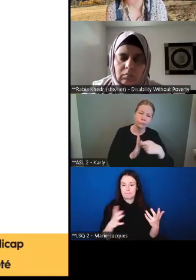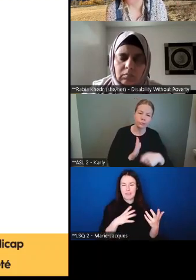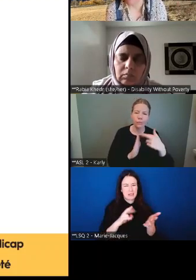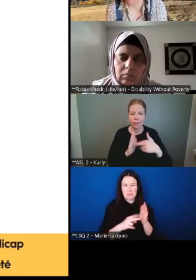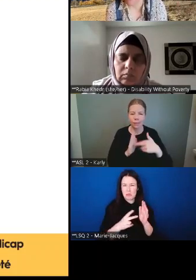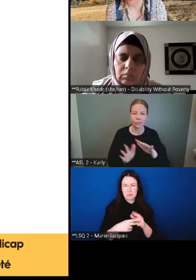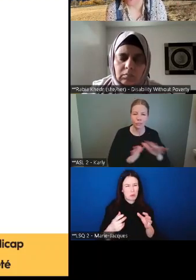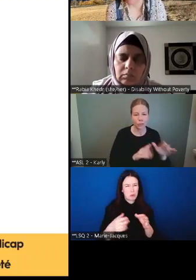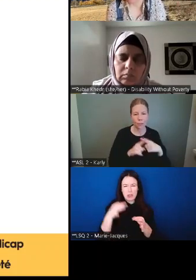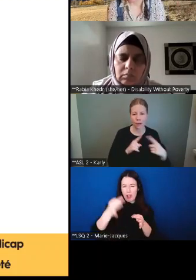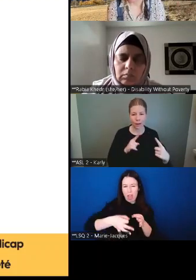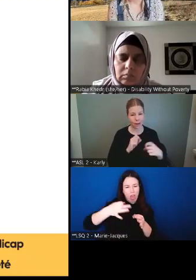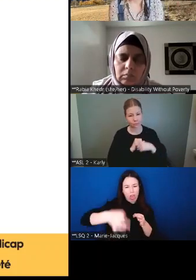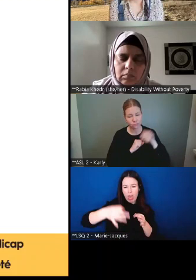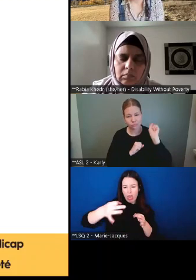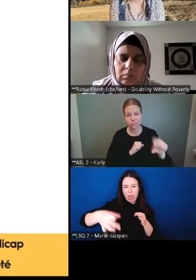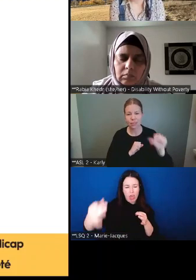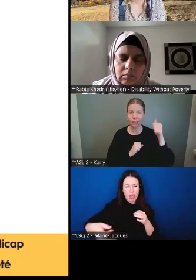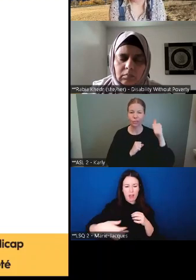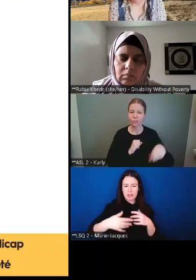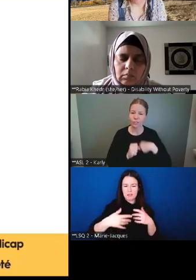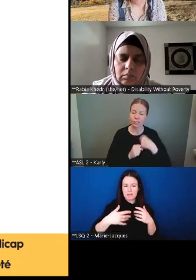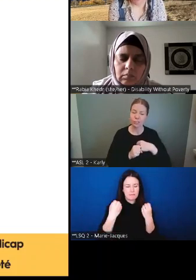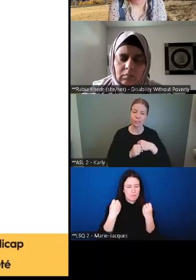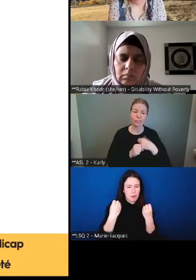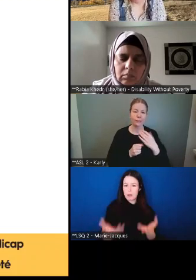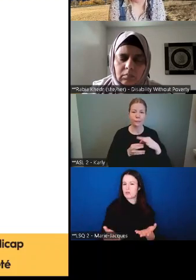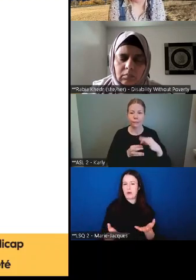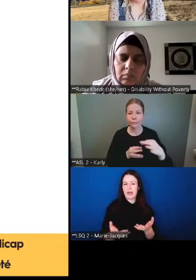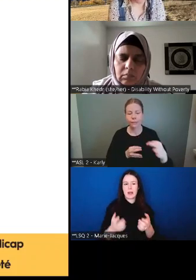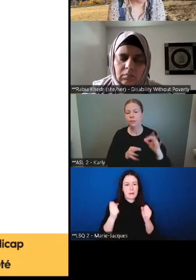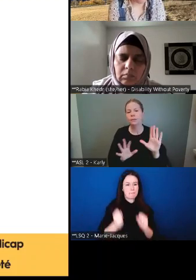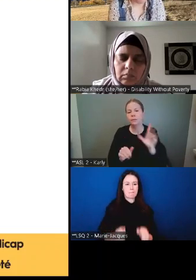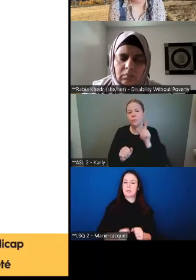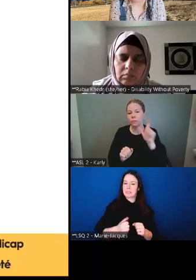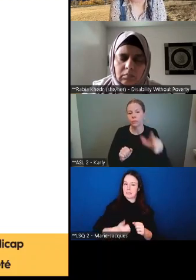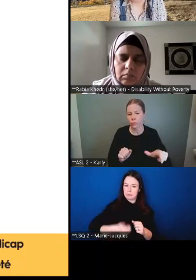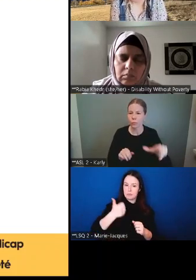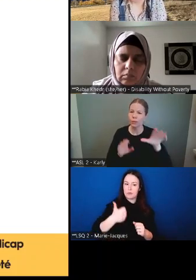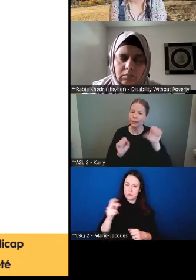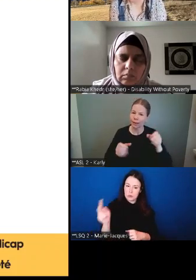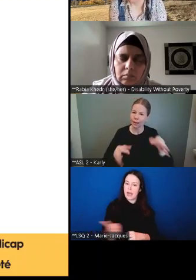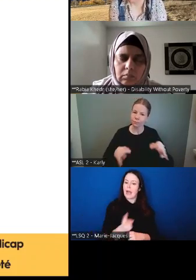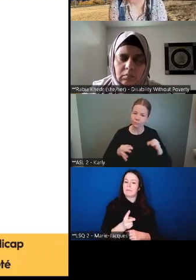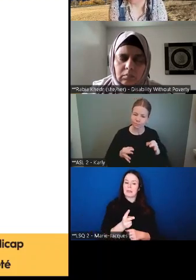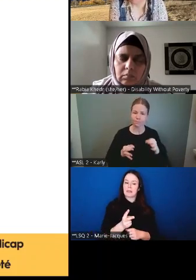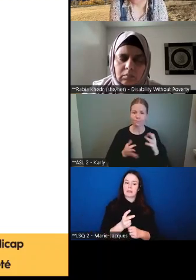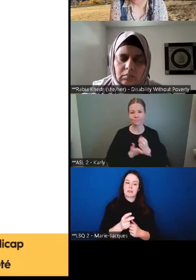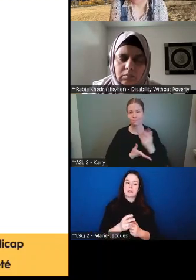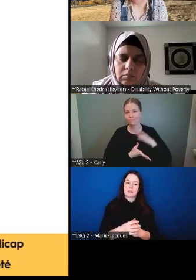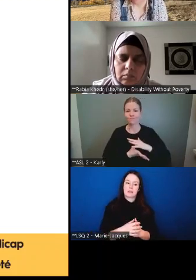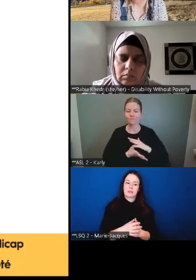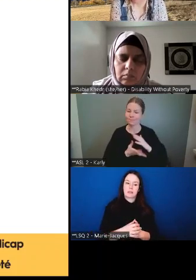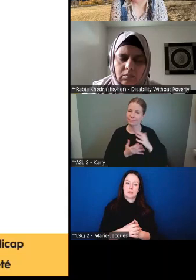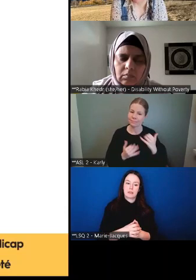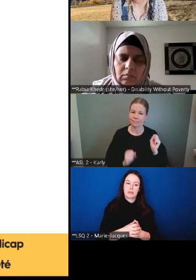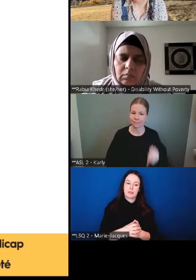Ça n'a tout simplement pas besoin d'être comme ça. Ça pourrait se passer différemment. Et donc, le rôle dont je vous ai parlé